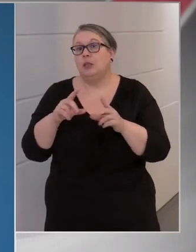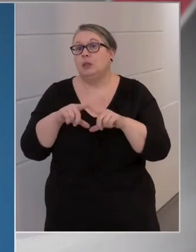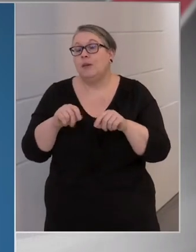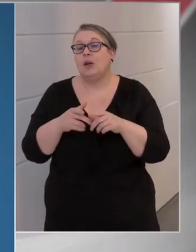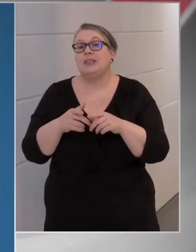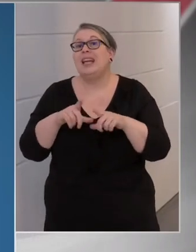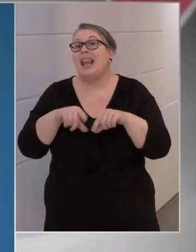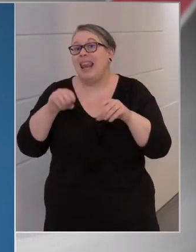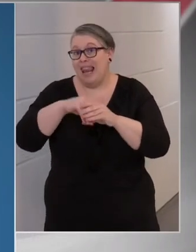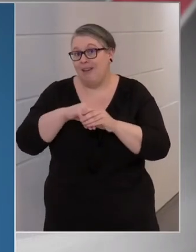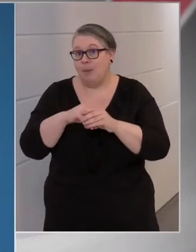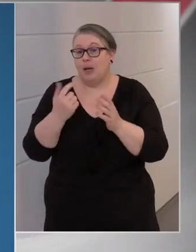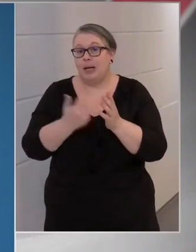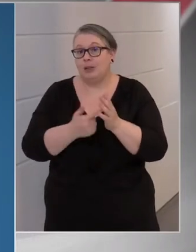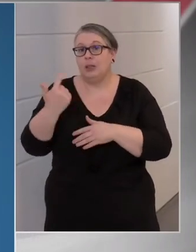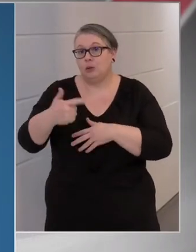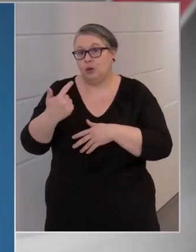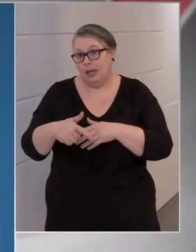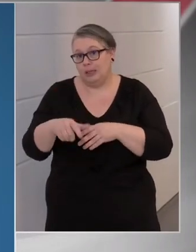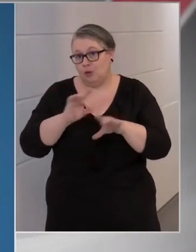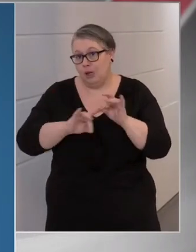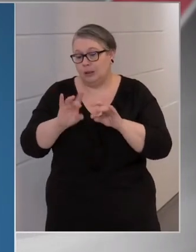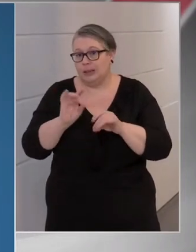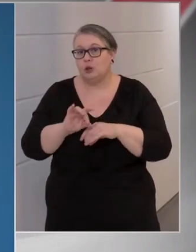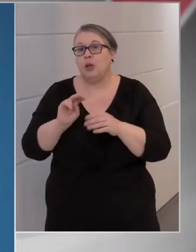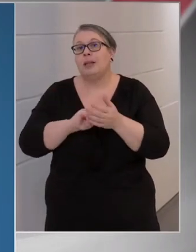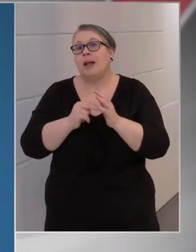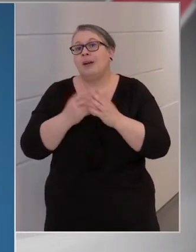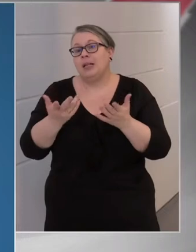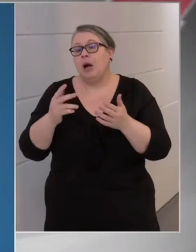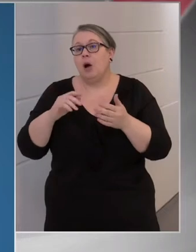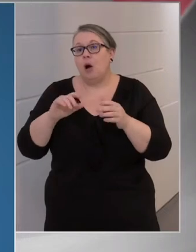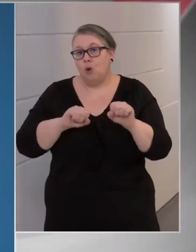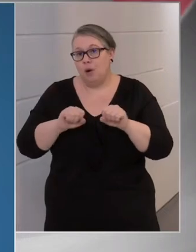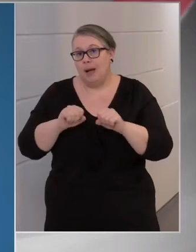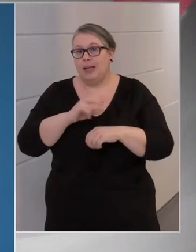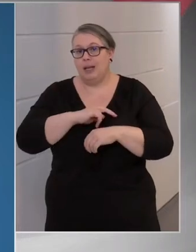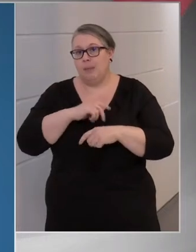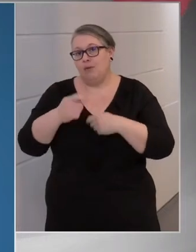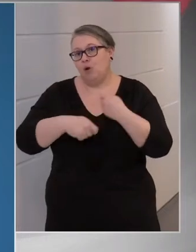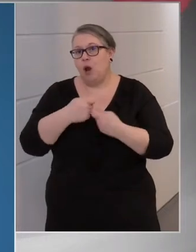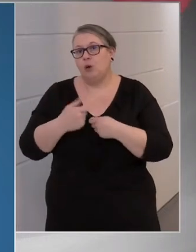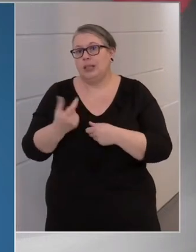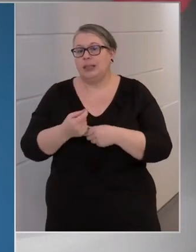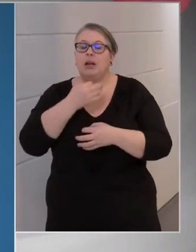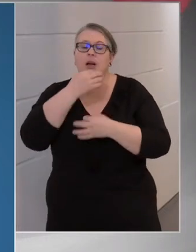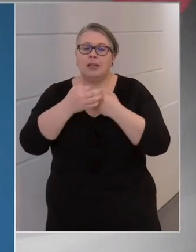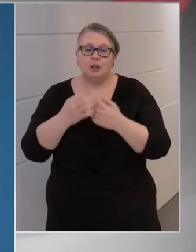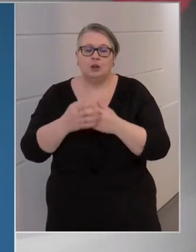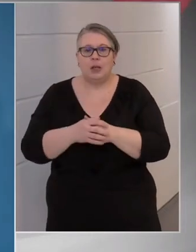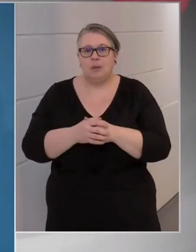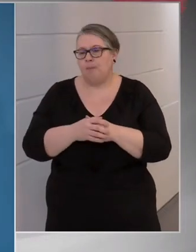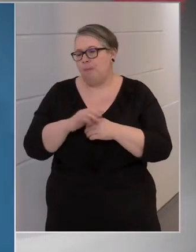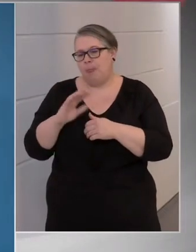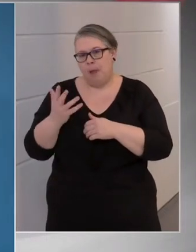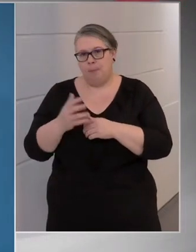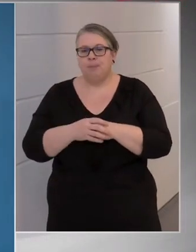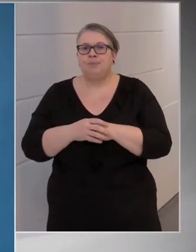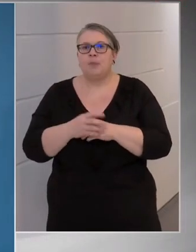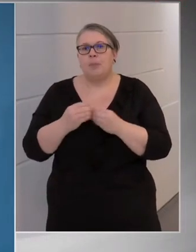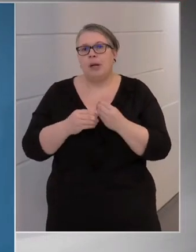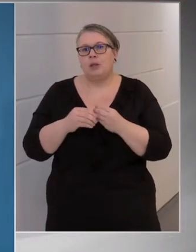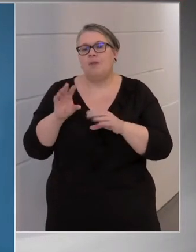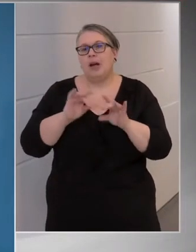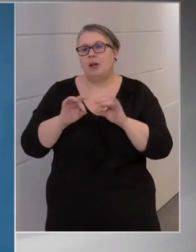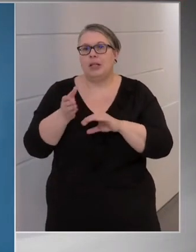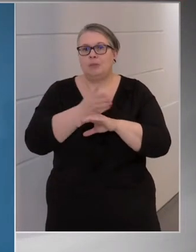a 2022-es választáson. Tervez-e a kormány érdemben foglalkozni ezzel a kérdéssel? Nem, hiszen a